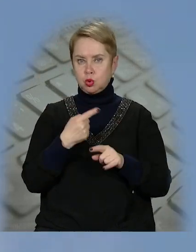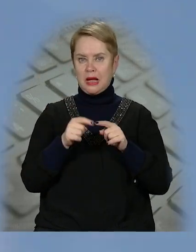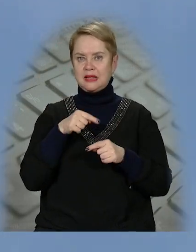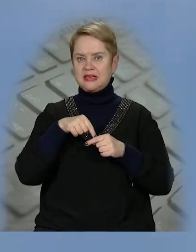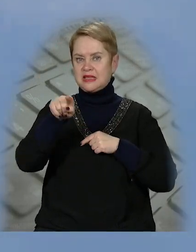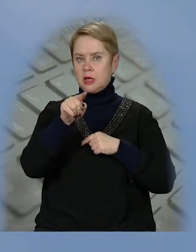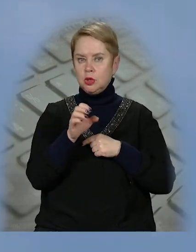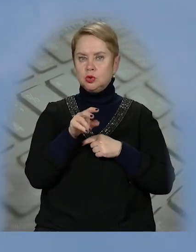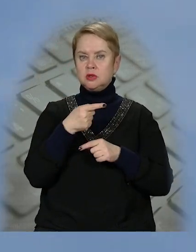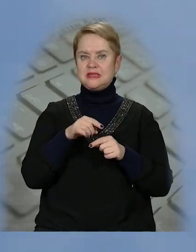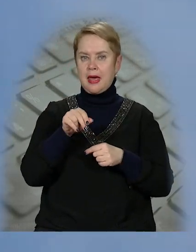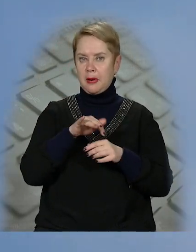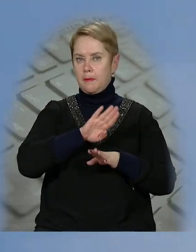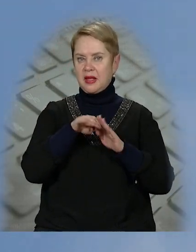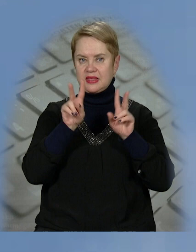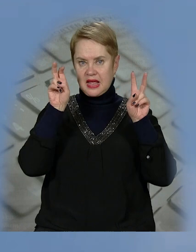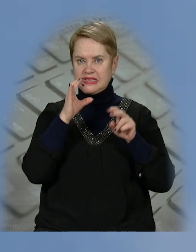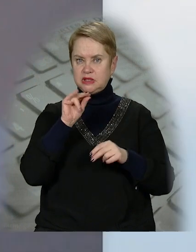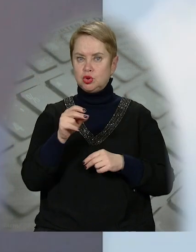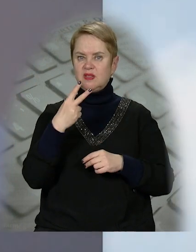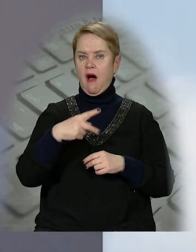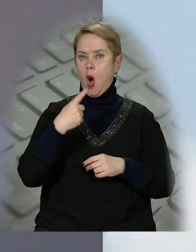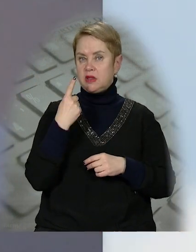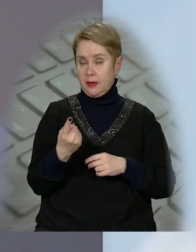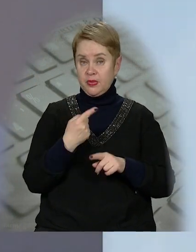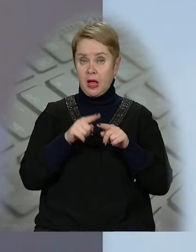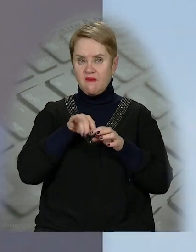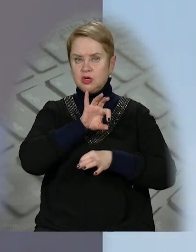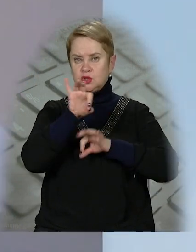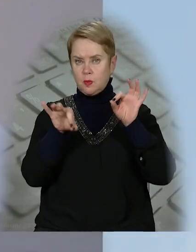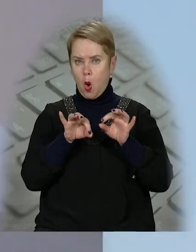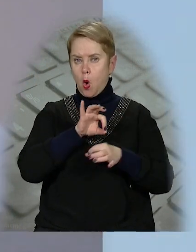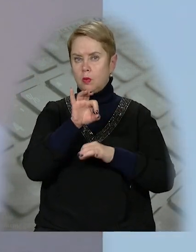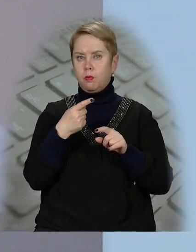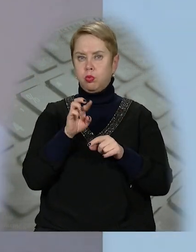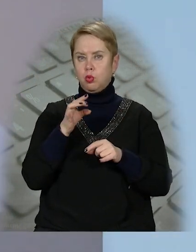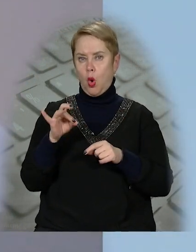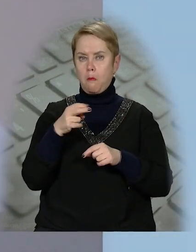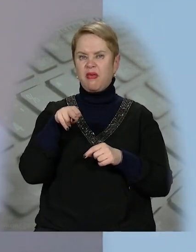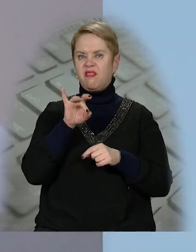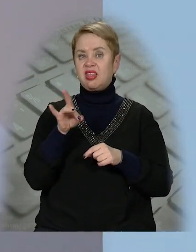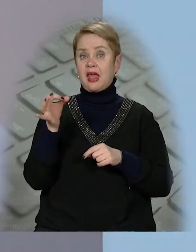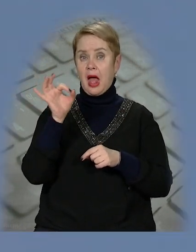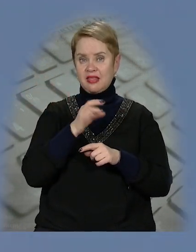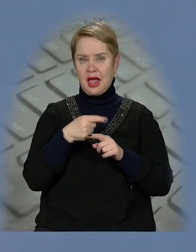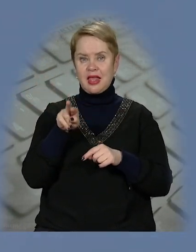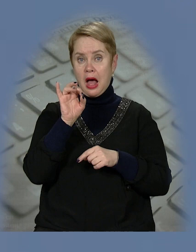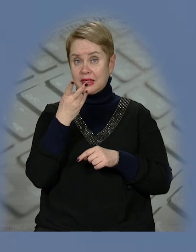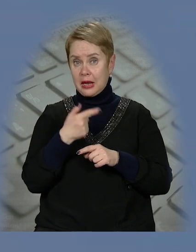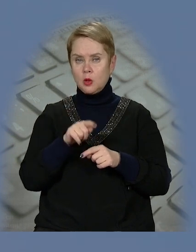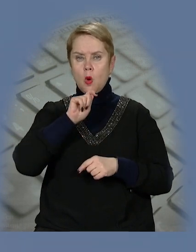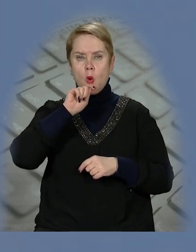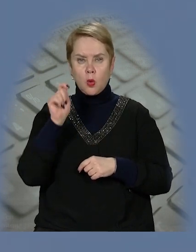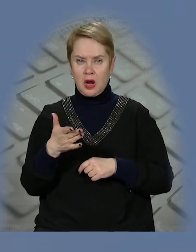дистанційного зондування землі під назвою Січ-2-1. Його спроєктували в конструкторському бюро «Південне» ім. Янгеля.